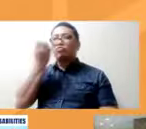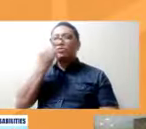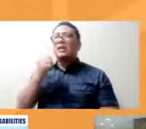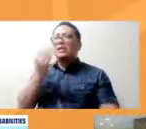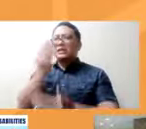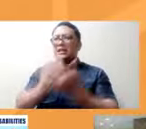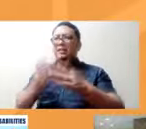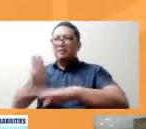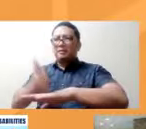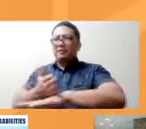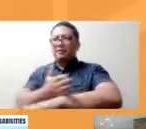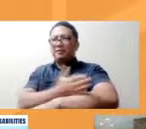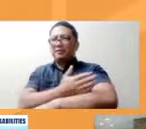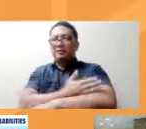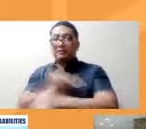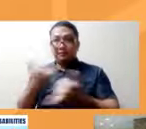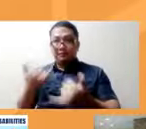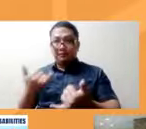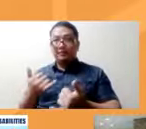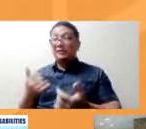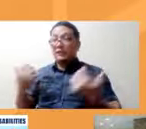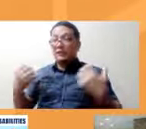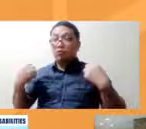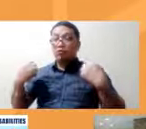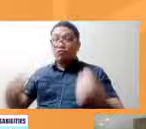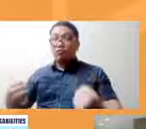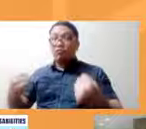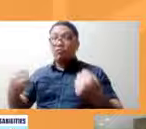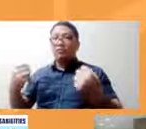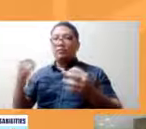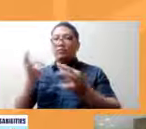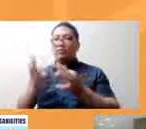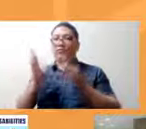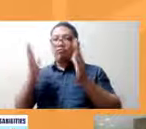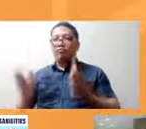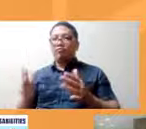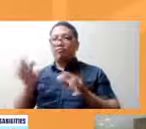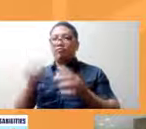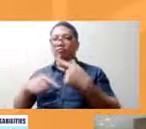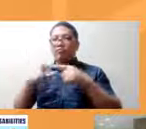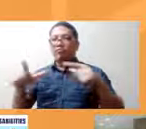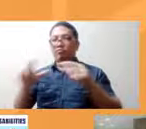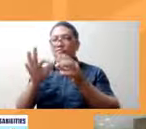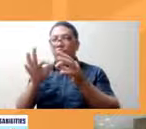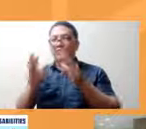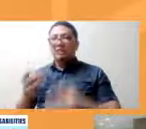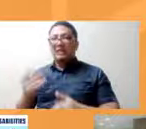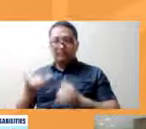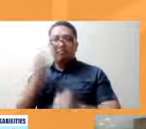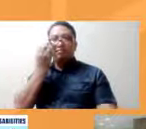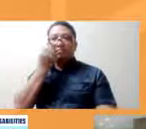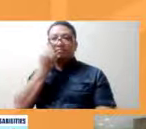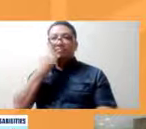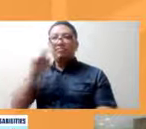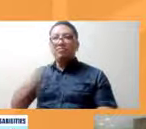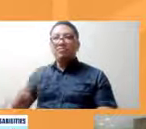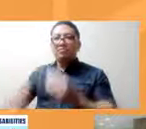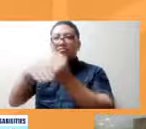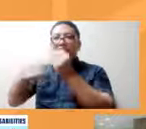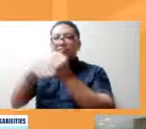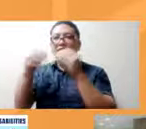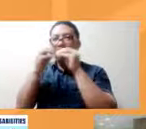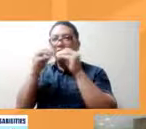kaming improvements kasi mas malakas na yung presensya ng sign language interpreters pero kulang pa din kailangan mas marami pa at mas buo pa